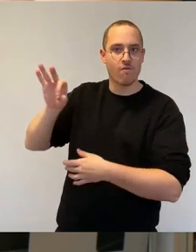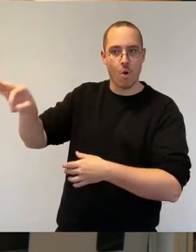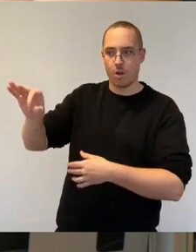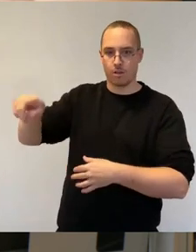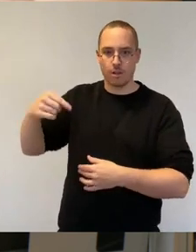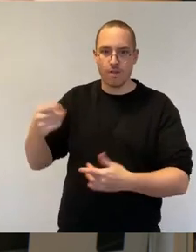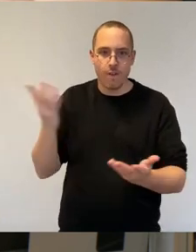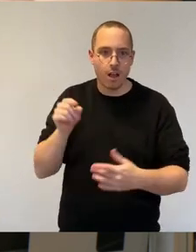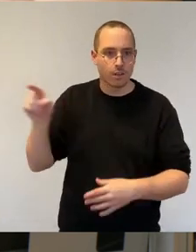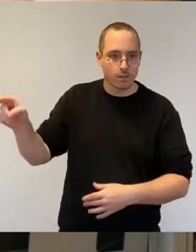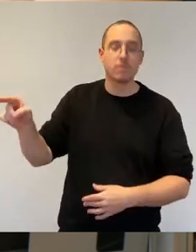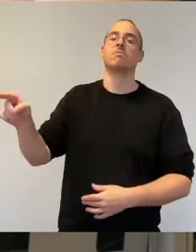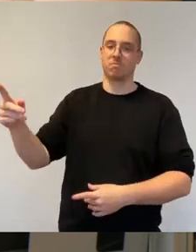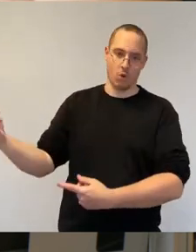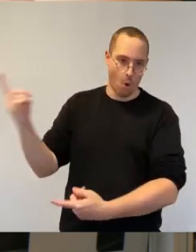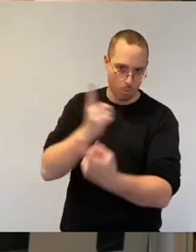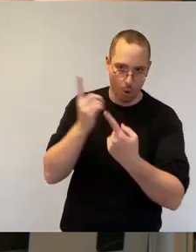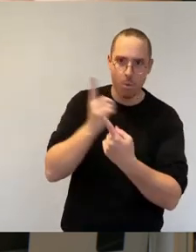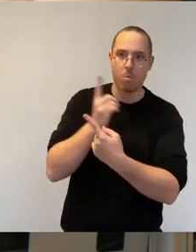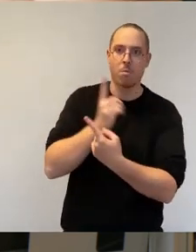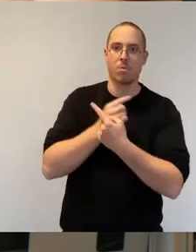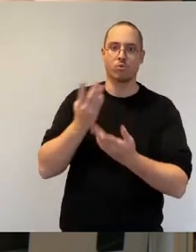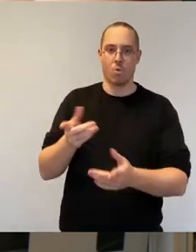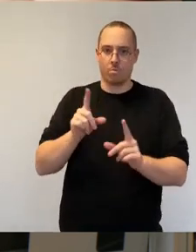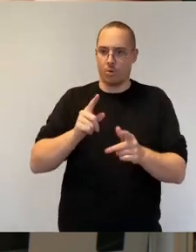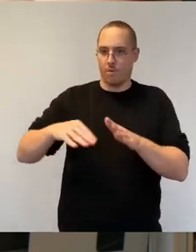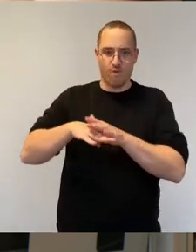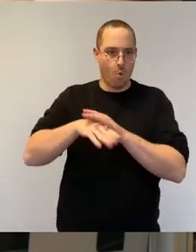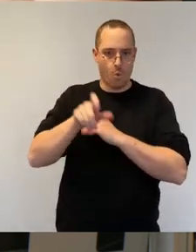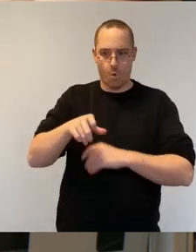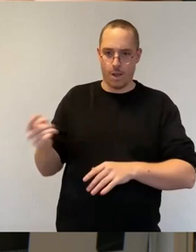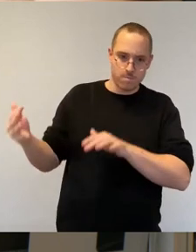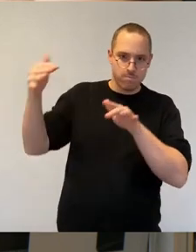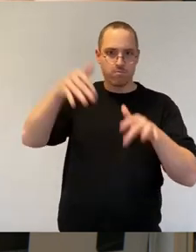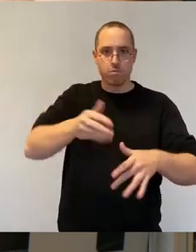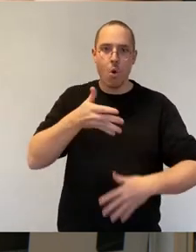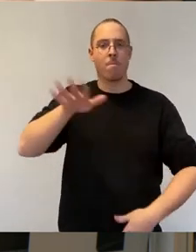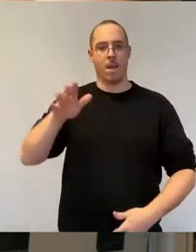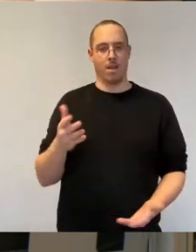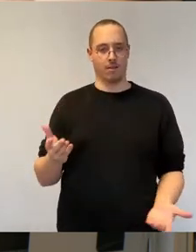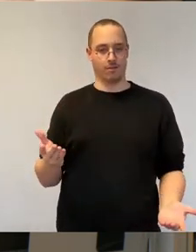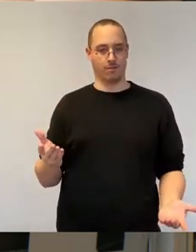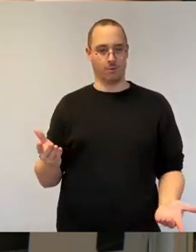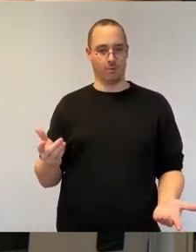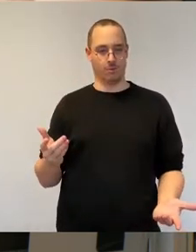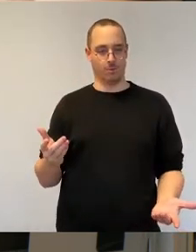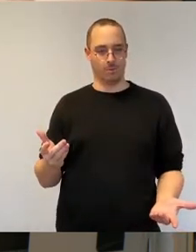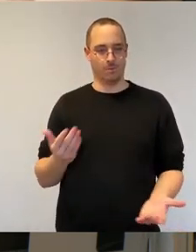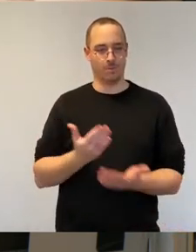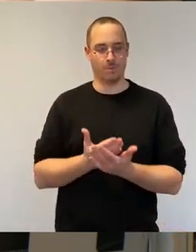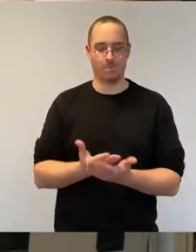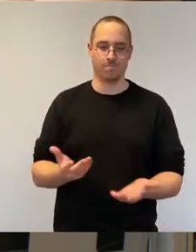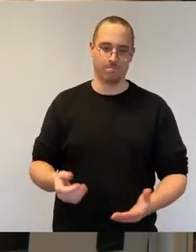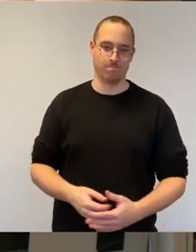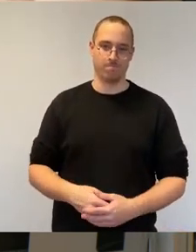dieses Verbot von Überweisungen bei dieser Bezahlkarte mit einzuführen. Insgesamt, wenn man auf die Debatte insbesondere auch in